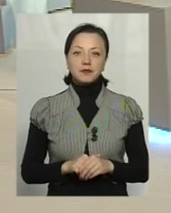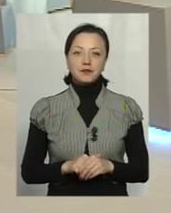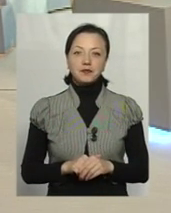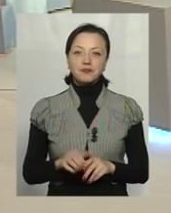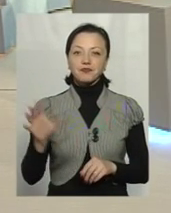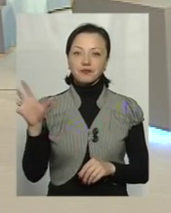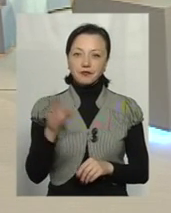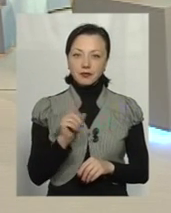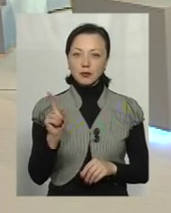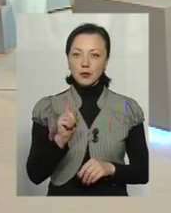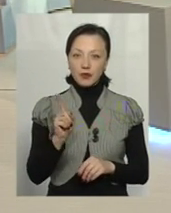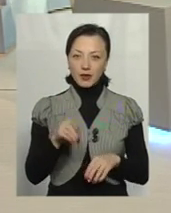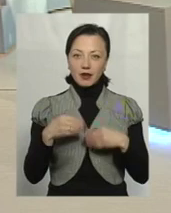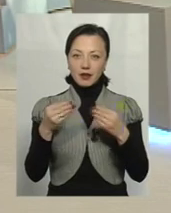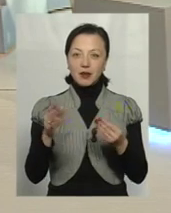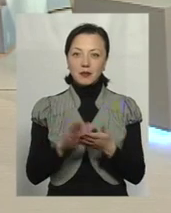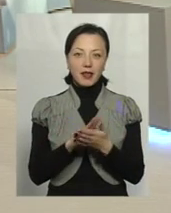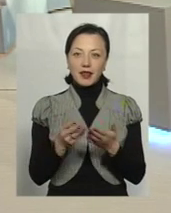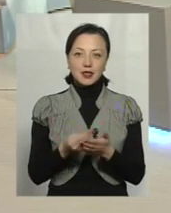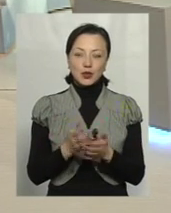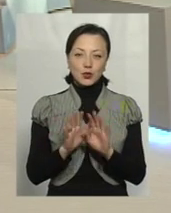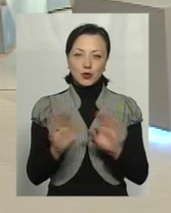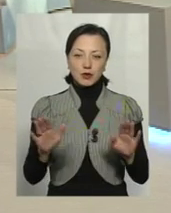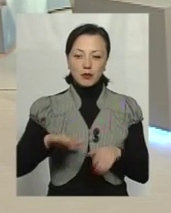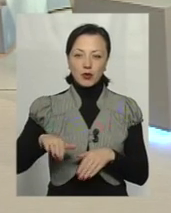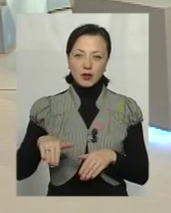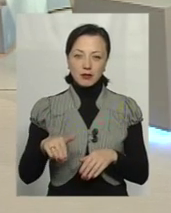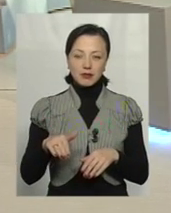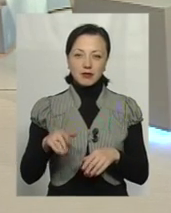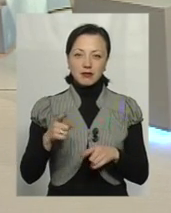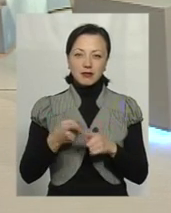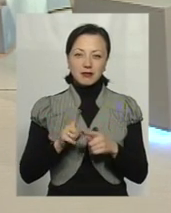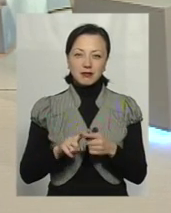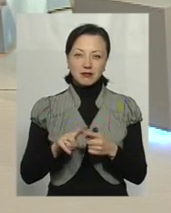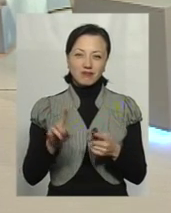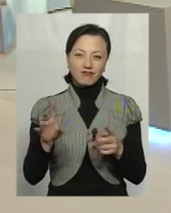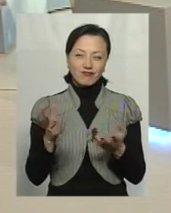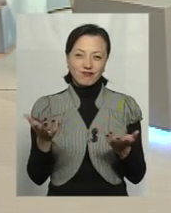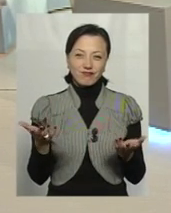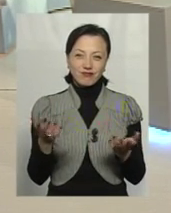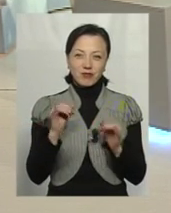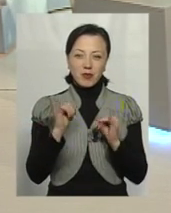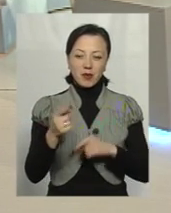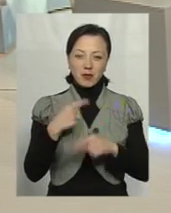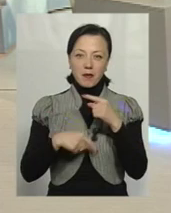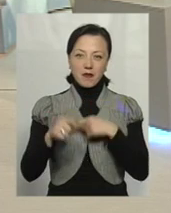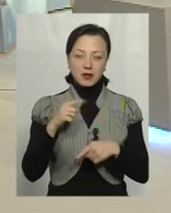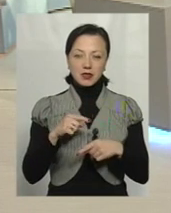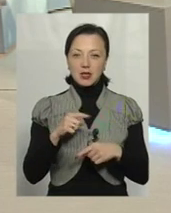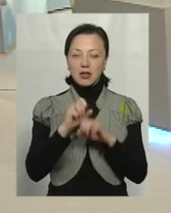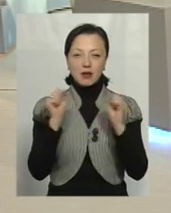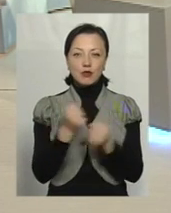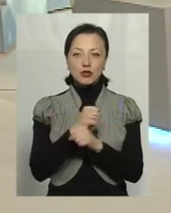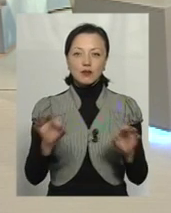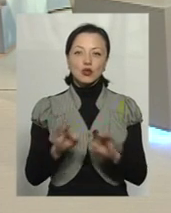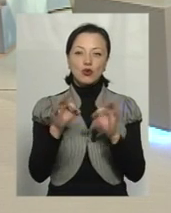даром дане, воно не ціниться? Воно не ціниться, і воно потім вилізе боком, бомерангом повернеться набагато болючіше. Неможливо